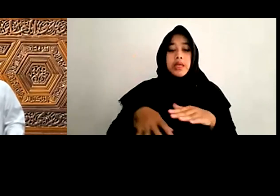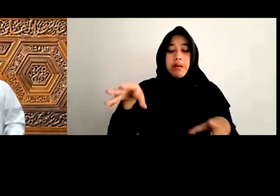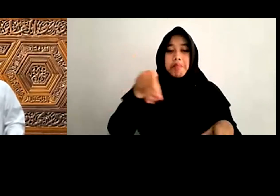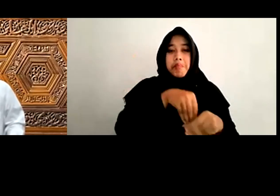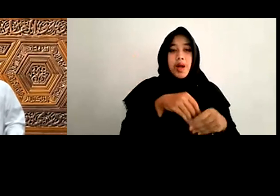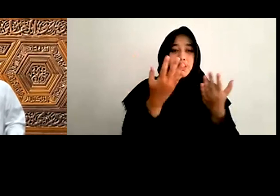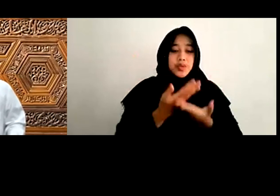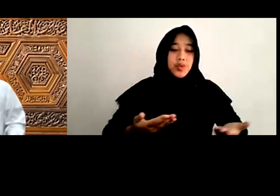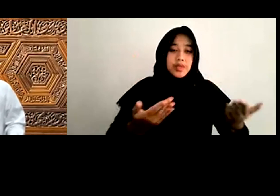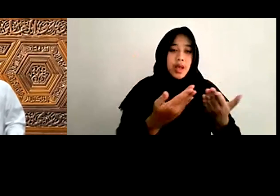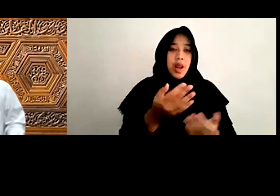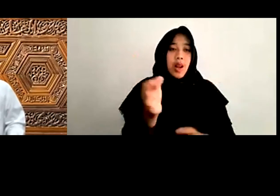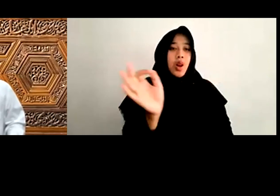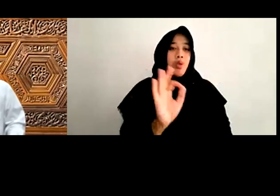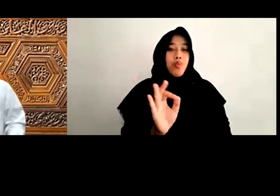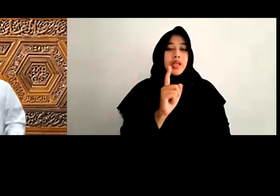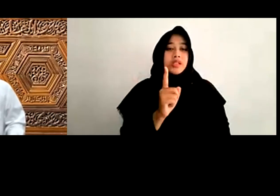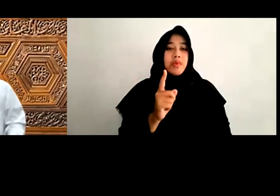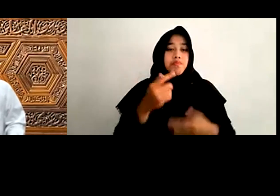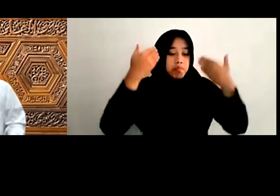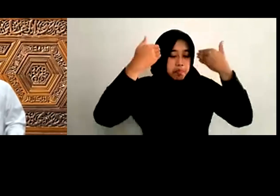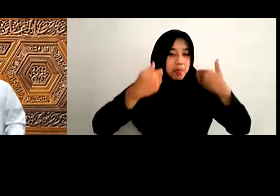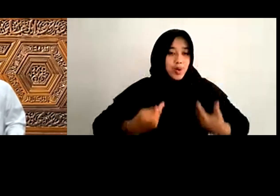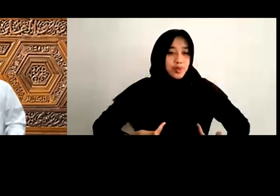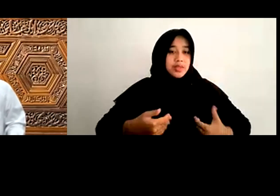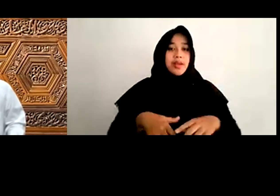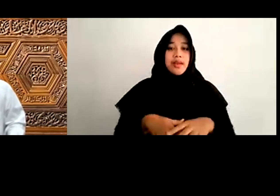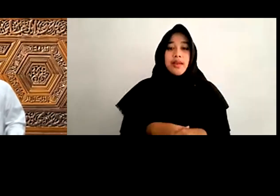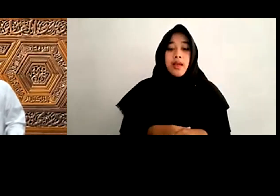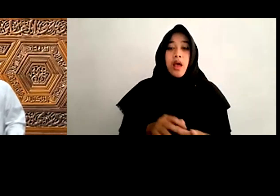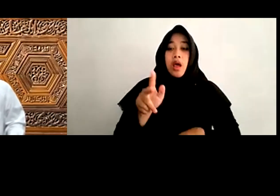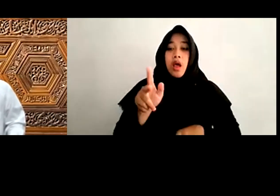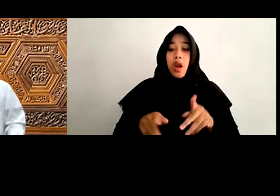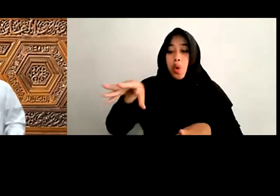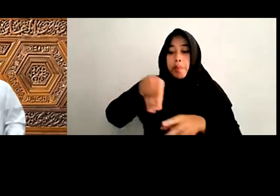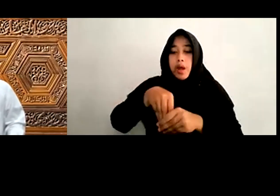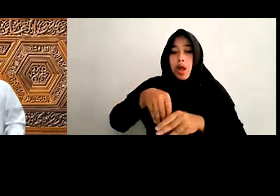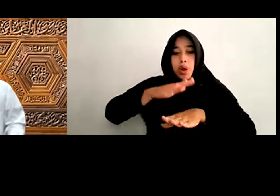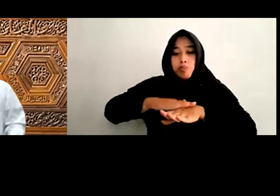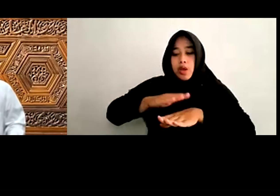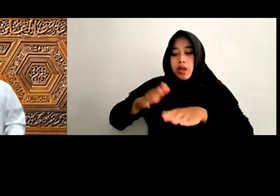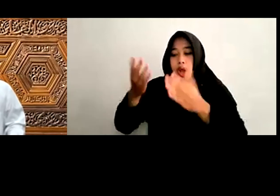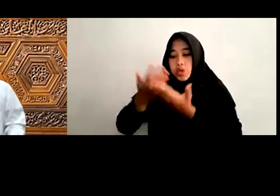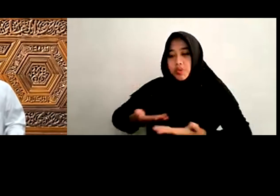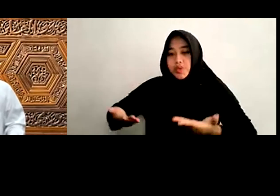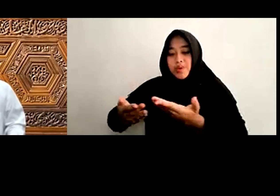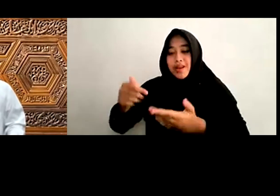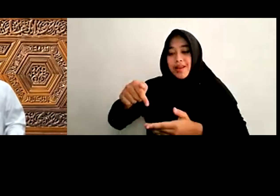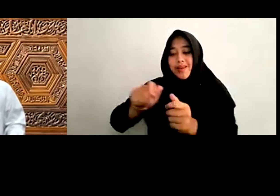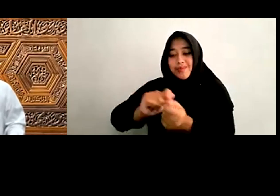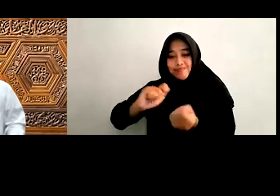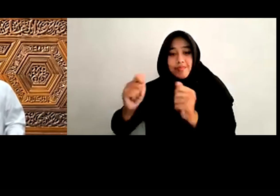Kemanusiaannya Sebab itu Jika peran-peran Budaya Dan sosial Berubah Maka hukum-hukum Yang